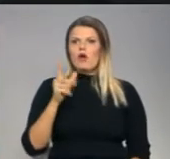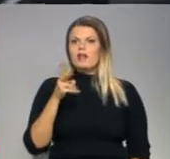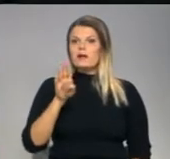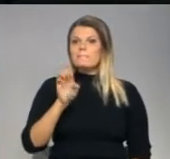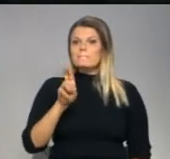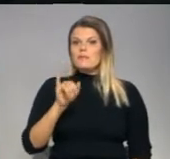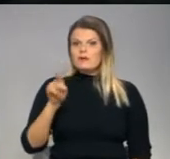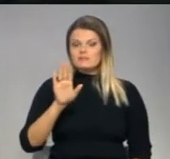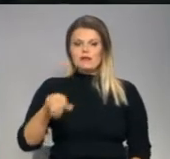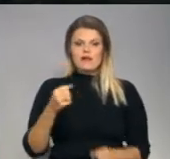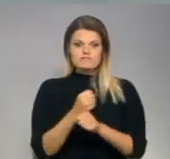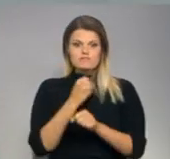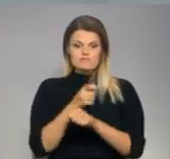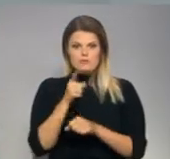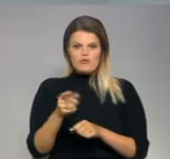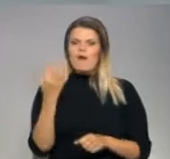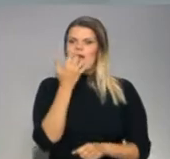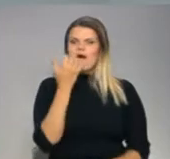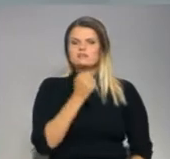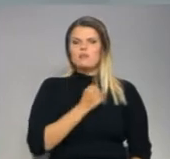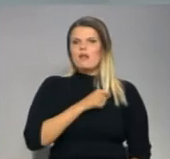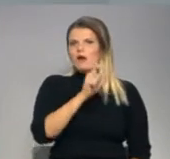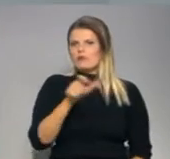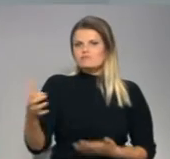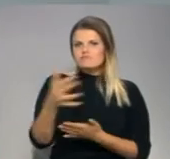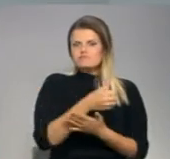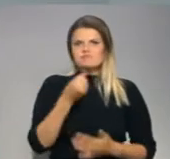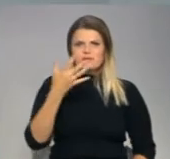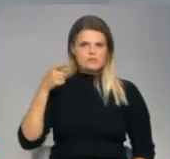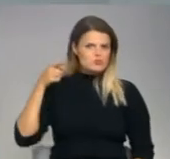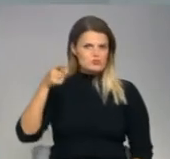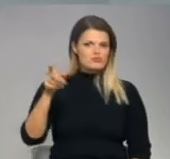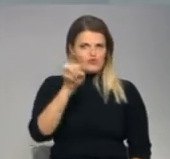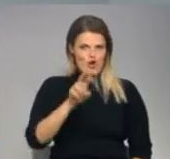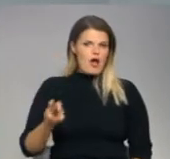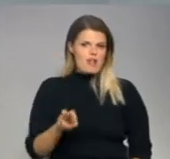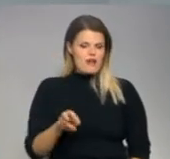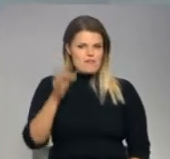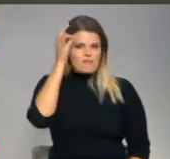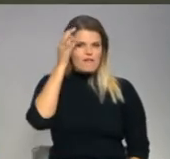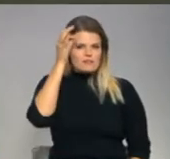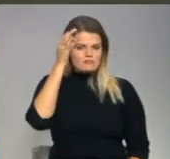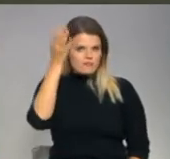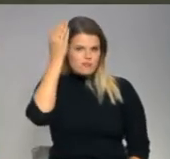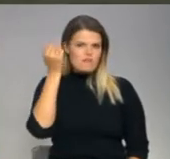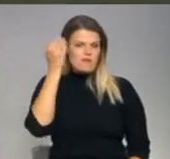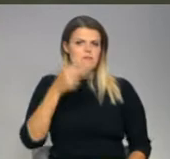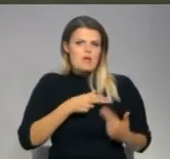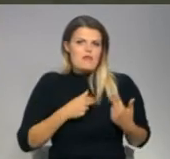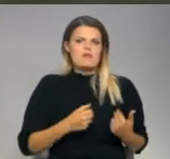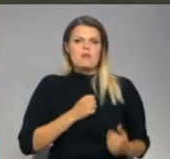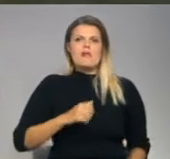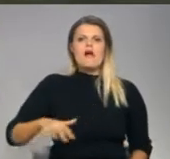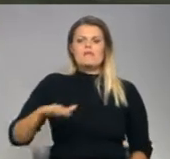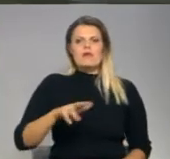taptu ārzemju, Latgalieši savāca 15 tūkstošus dolāru. Atceras Latgaliešu kultūras darbonis piedrības Latgaliešu